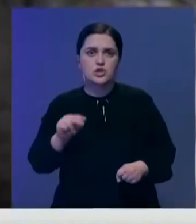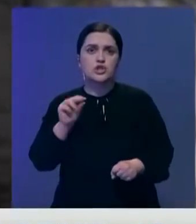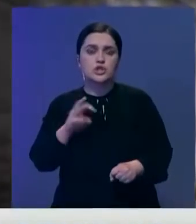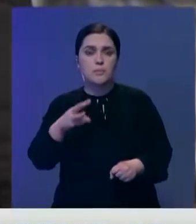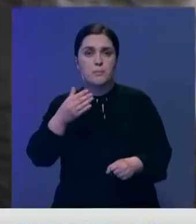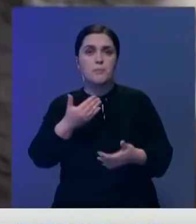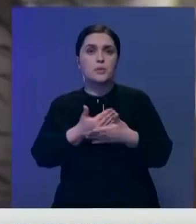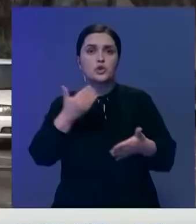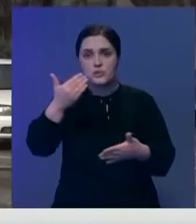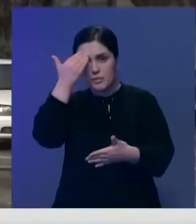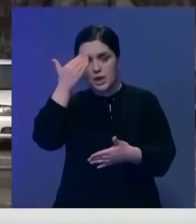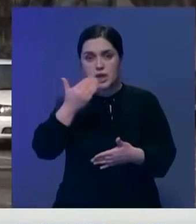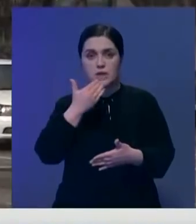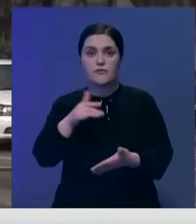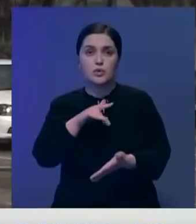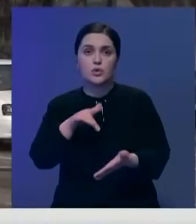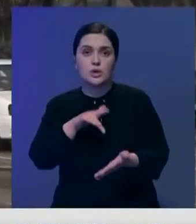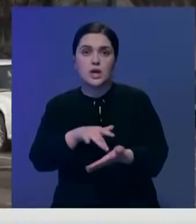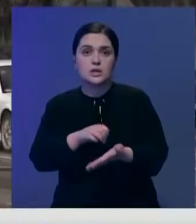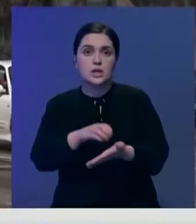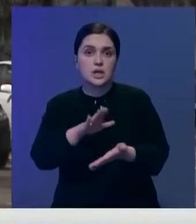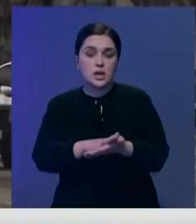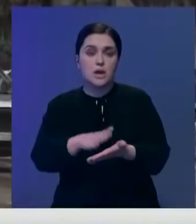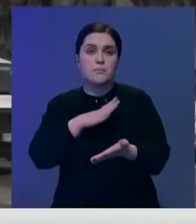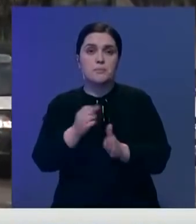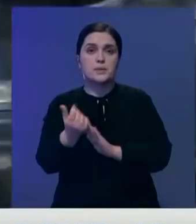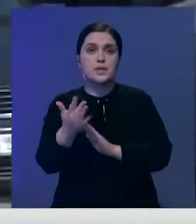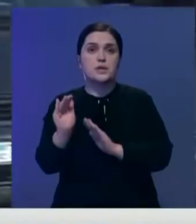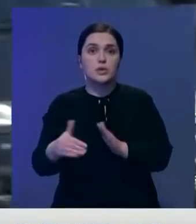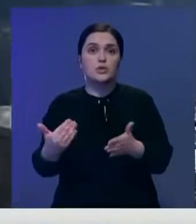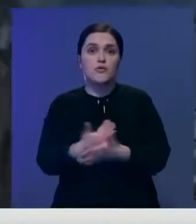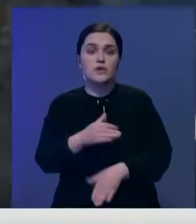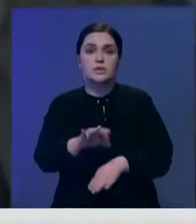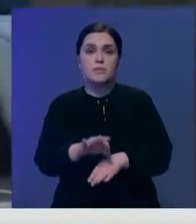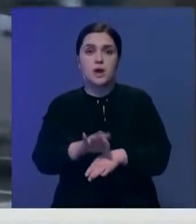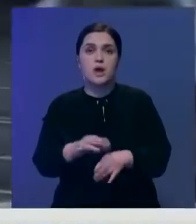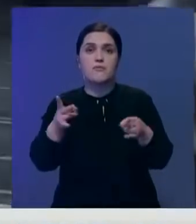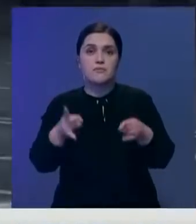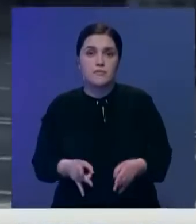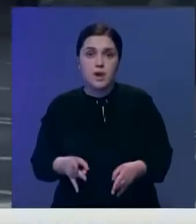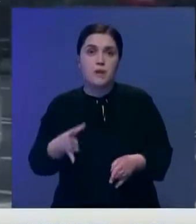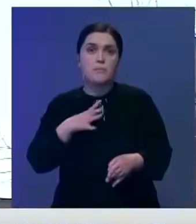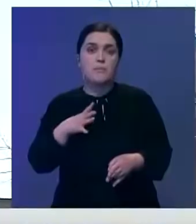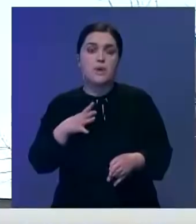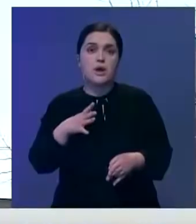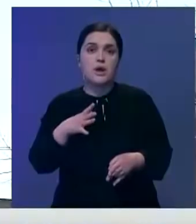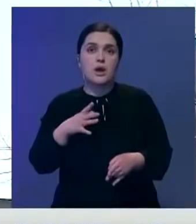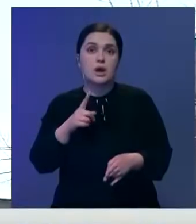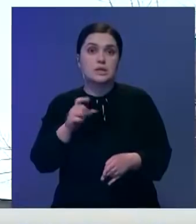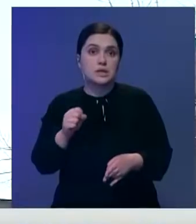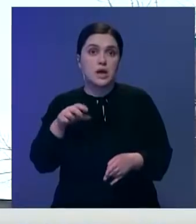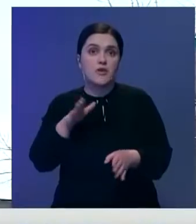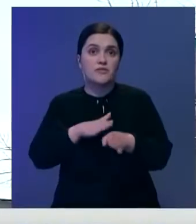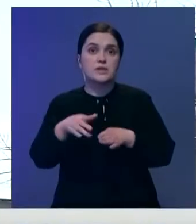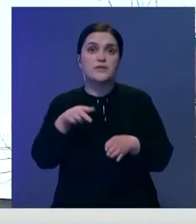прошлым летом. С начала года в городе отмечено уже почти 15 тысяч новых заболевших. Тогда как за весь 2020